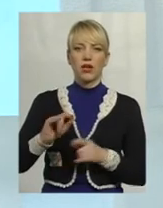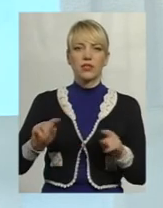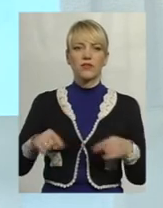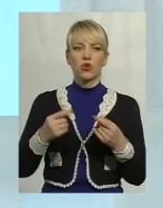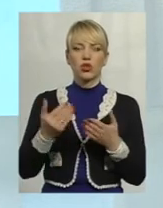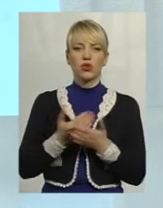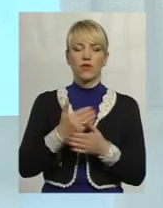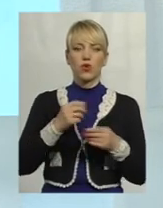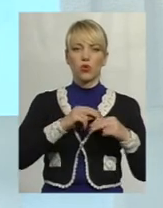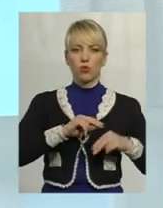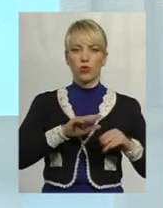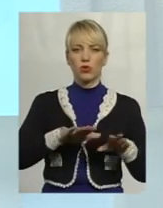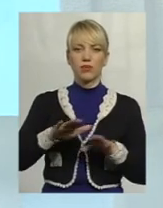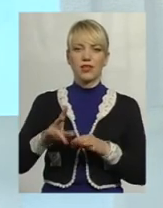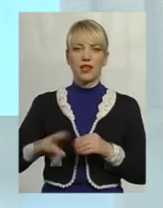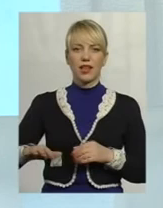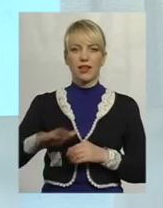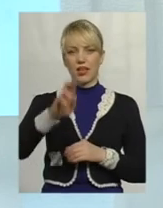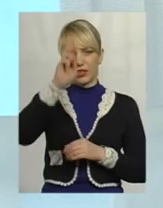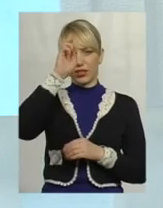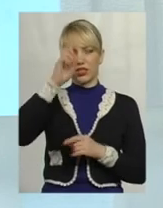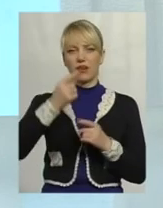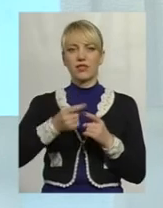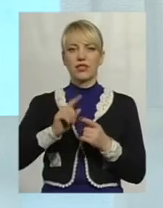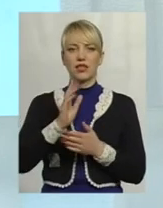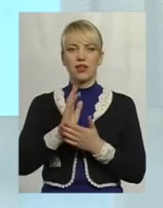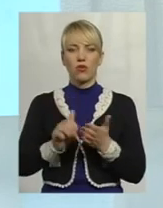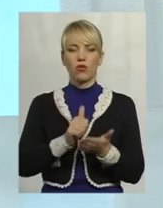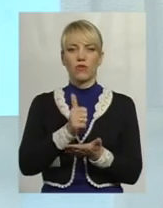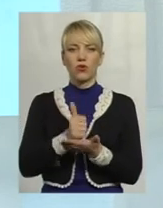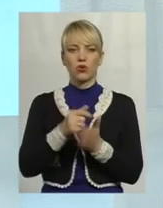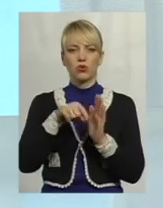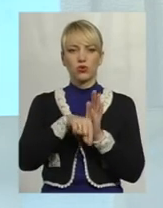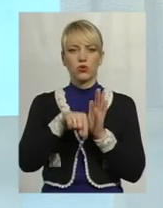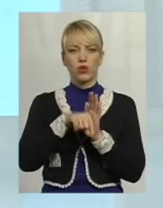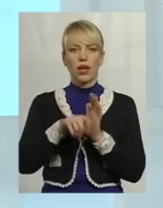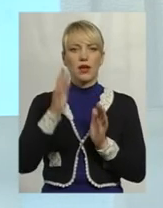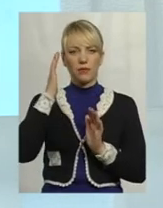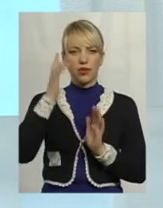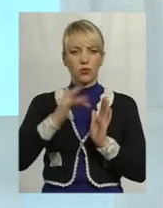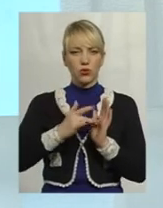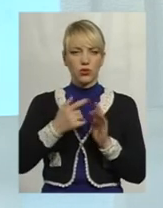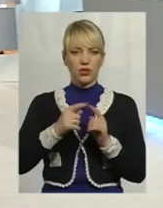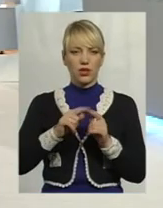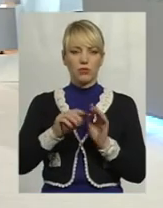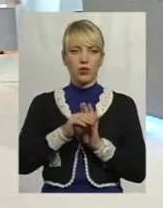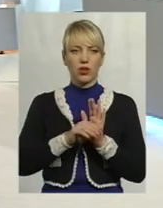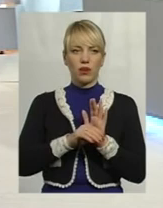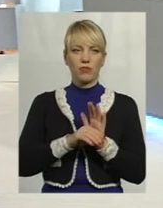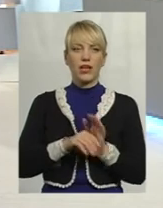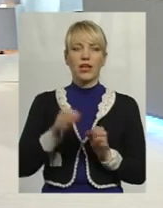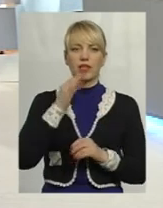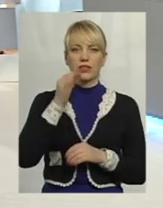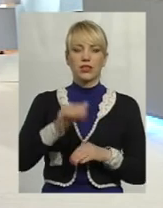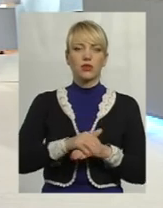нові робочі місця на теренах держави. Власне, це і є головною суттю, головною метою програми. Скажіть, будь ласка,